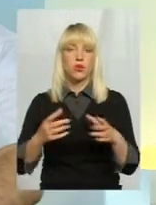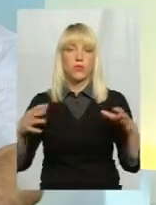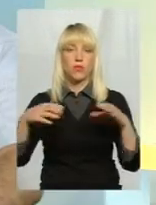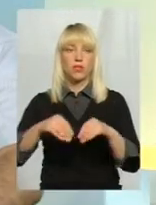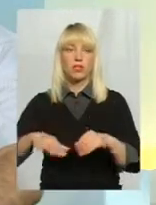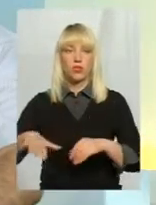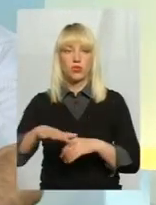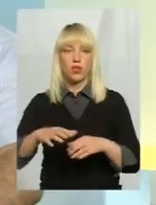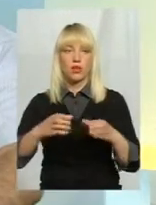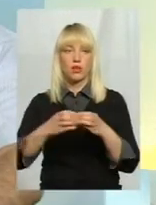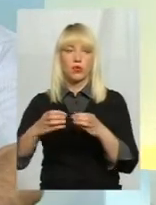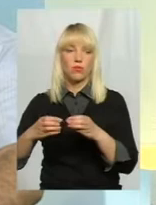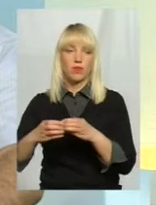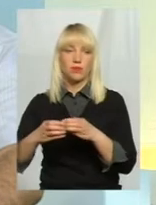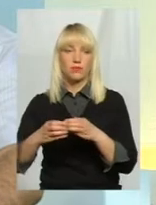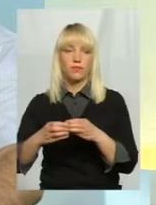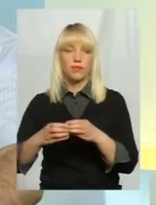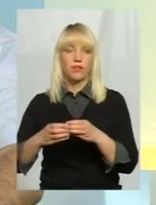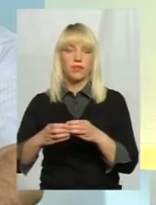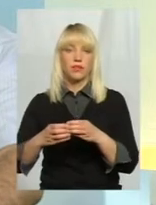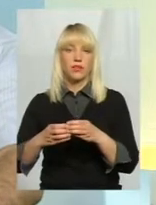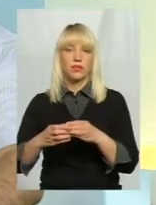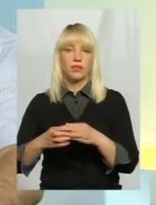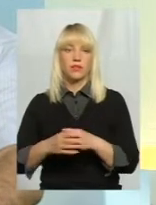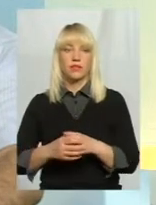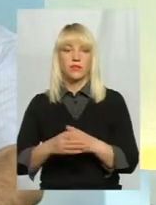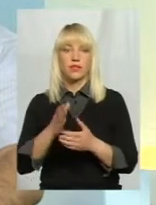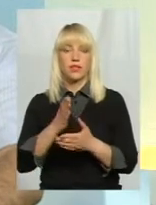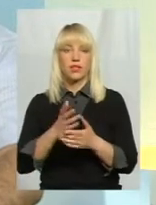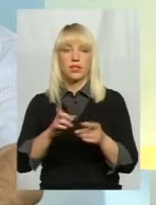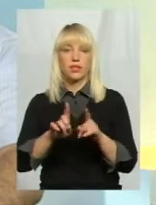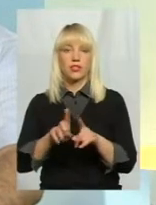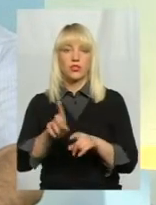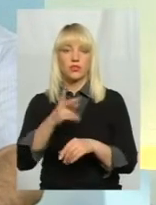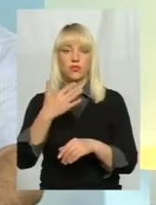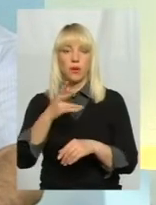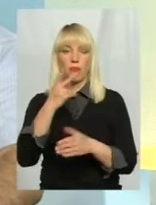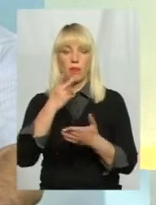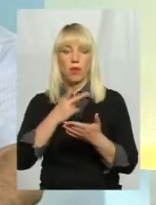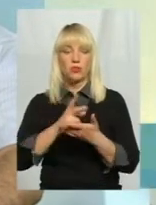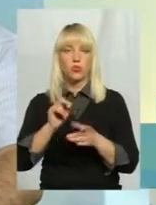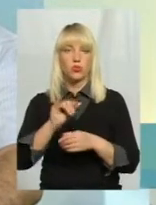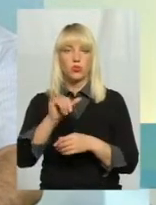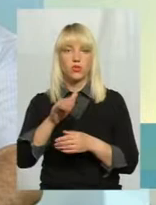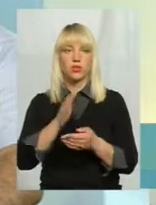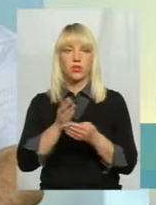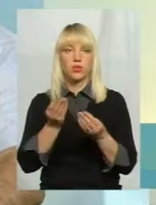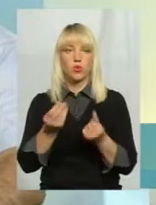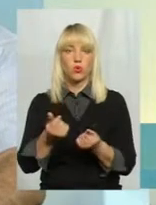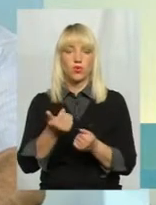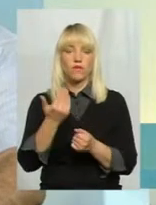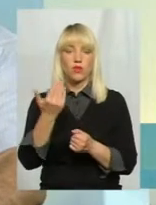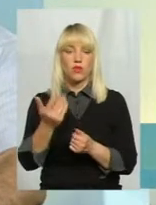територіальні громади, може я не так це назвав. Є такі, що вже побачили, що в них є гроші, і вони